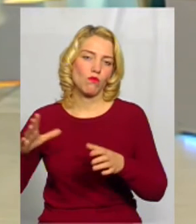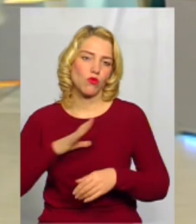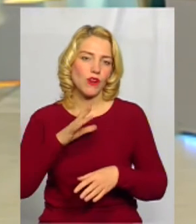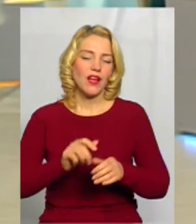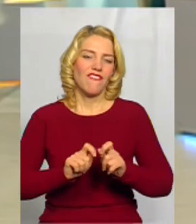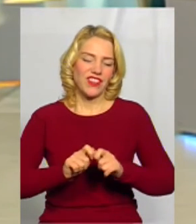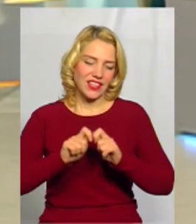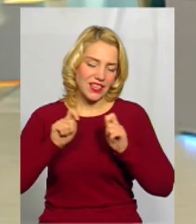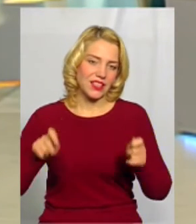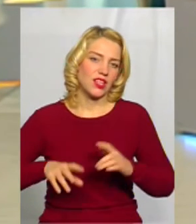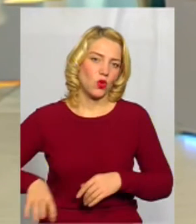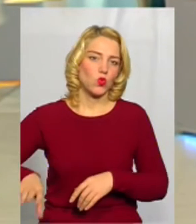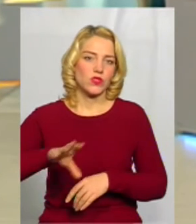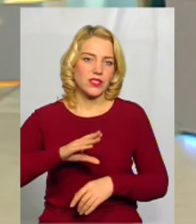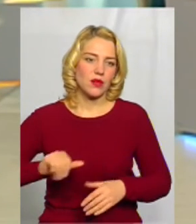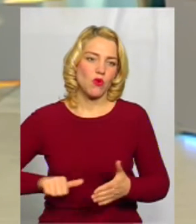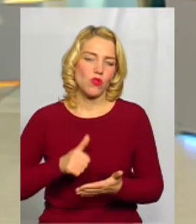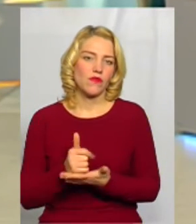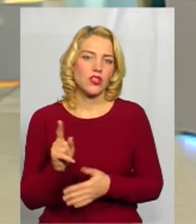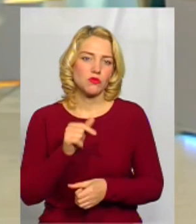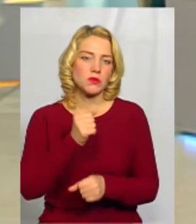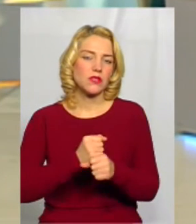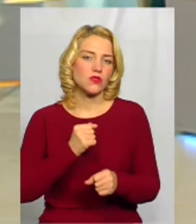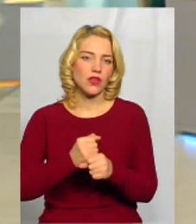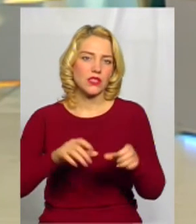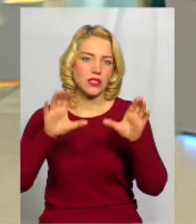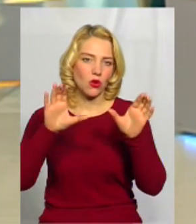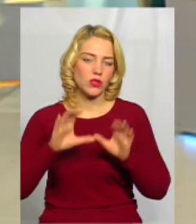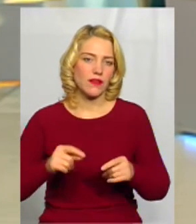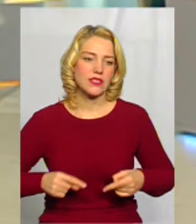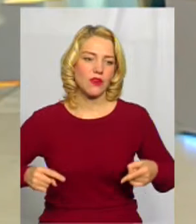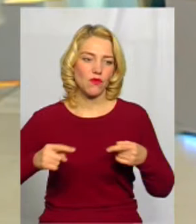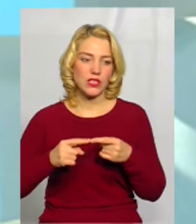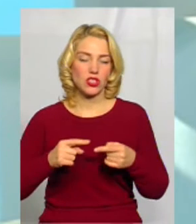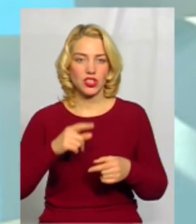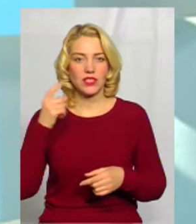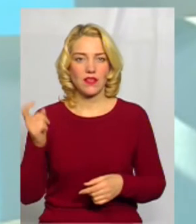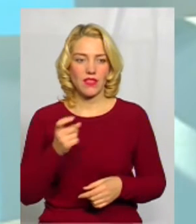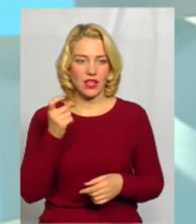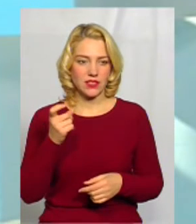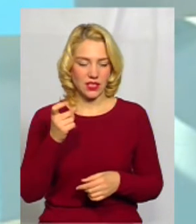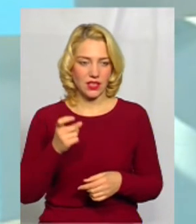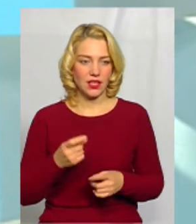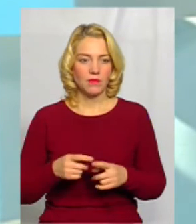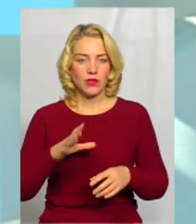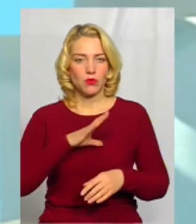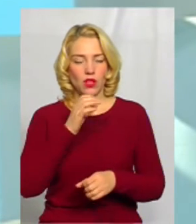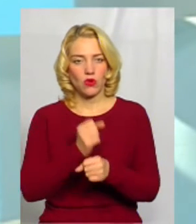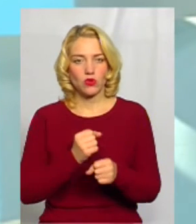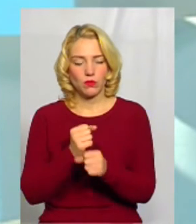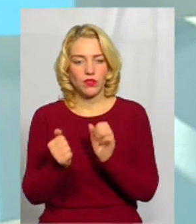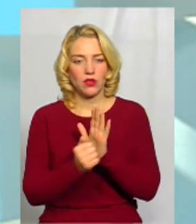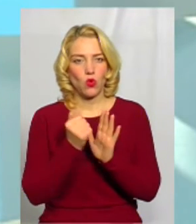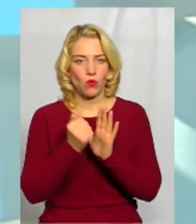всіх. Але саме головне, щоб спрацювало законодавство, визначилися власники, визначилися, була розроблена